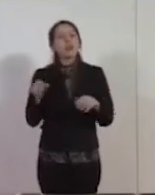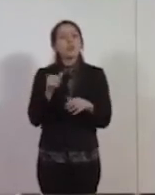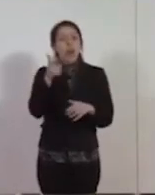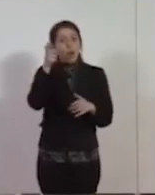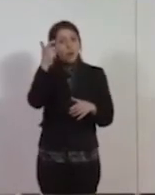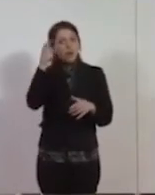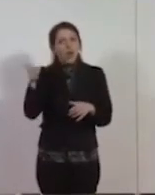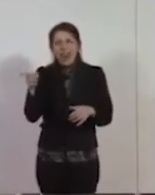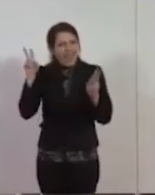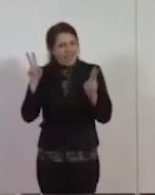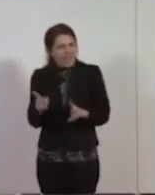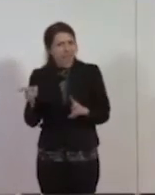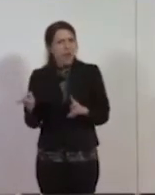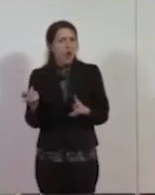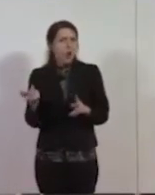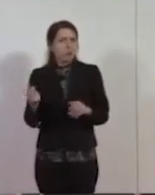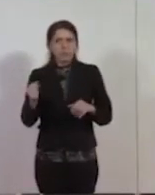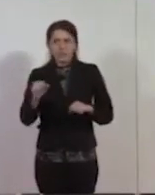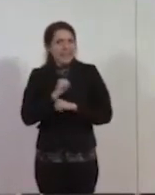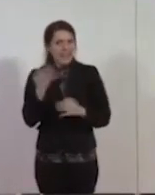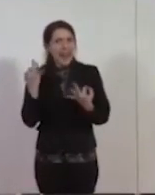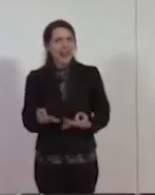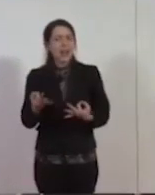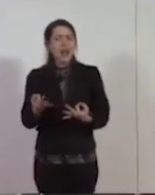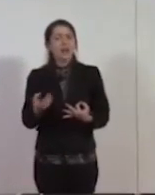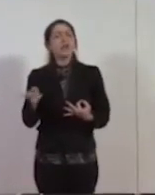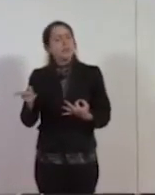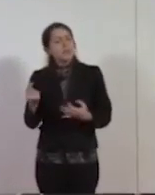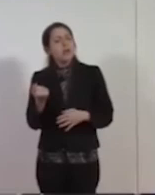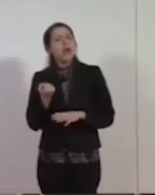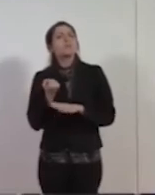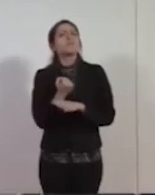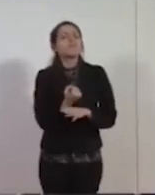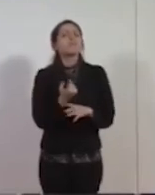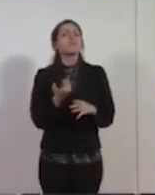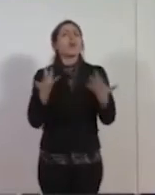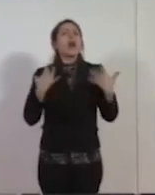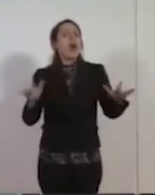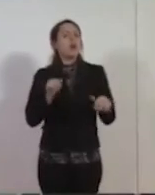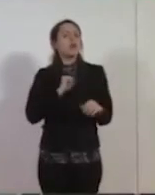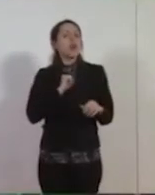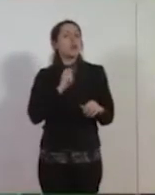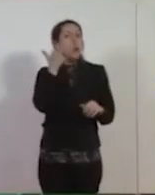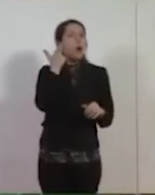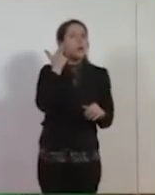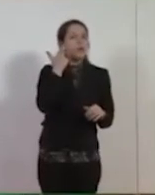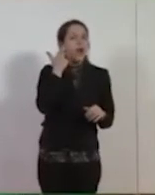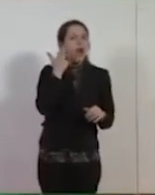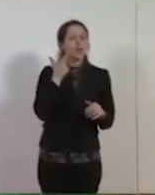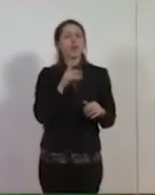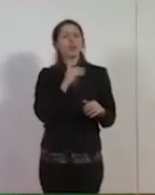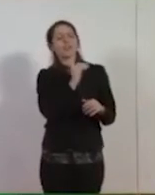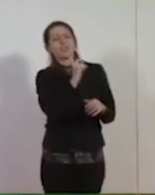sostiene con forza l'autonomia del suo partito, della democrazia cristiana rispetto alla Chiesa. Rileggendo quelle